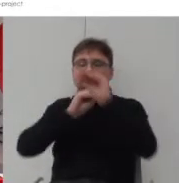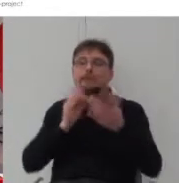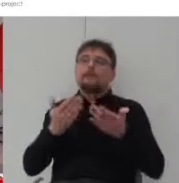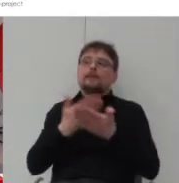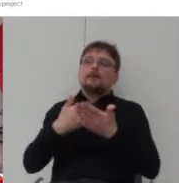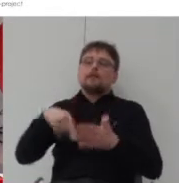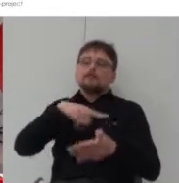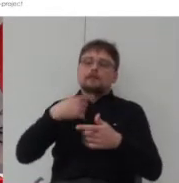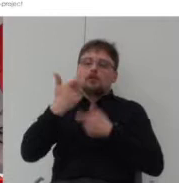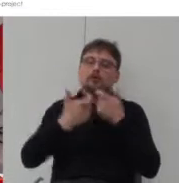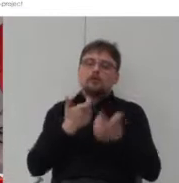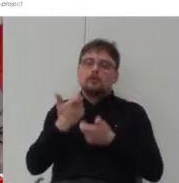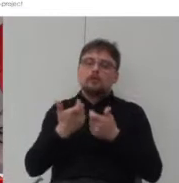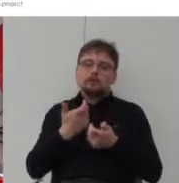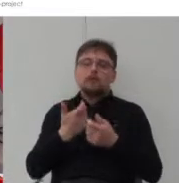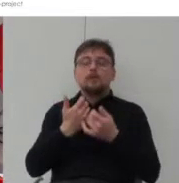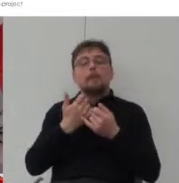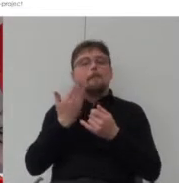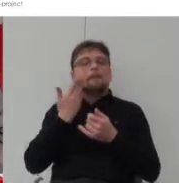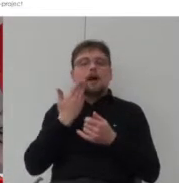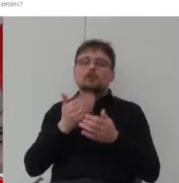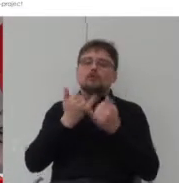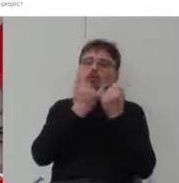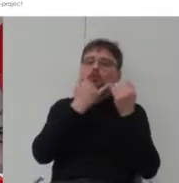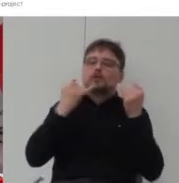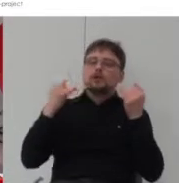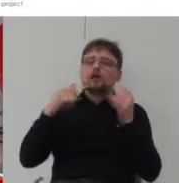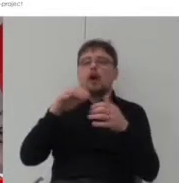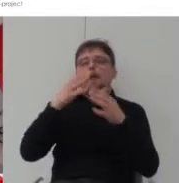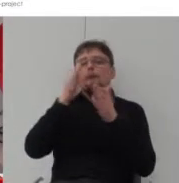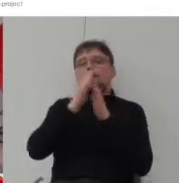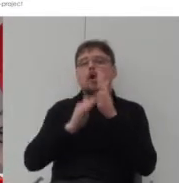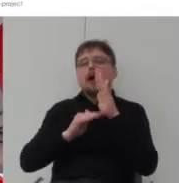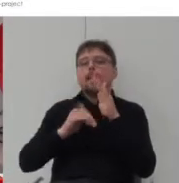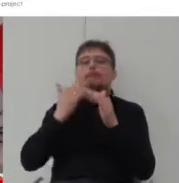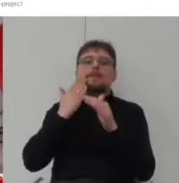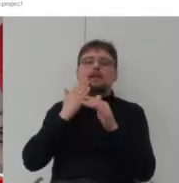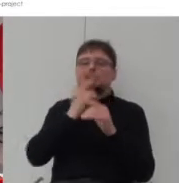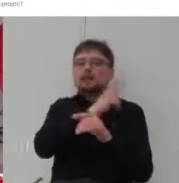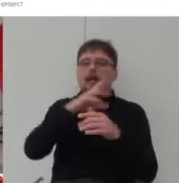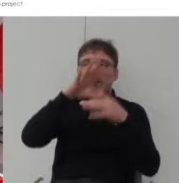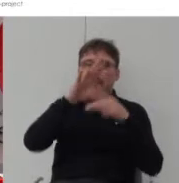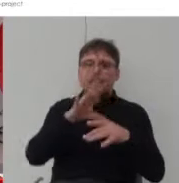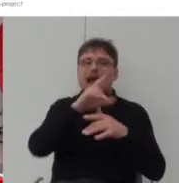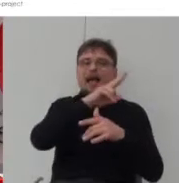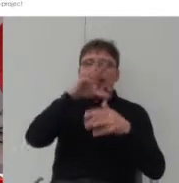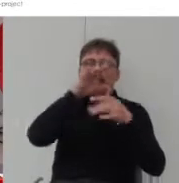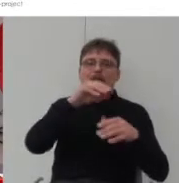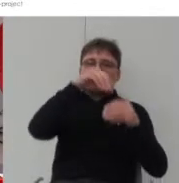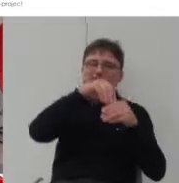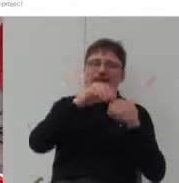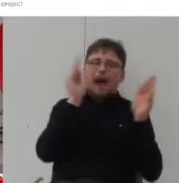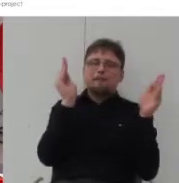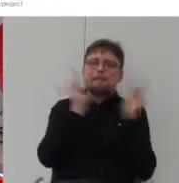zróżnicowany program mieszkań w każdej z klatek i każda klatka to jest taka mini społeczność gdzie mogą